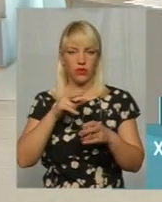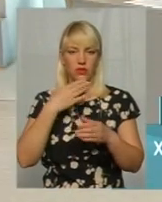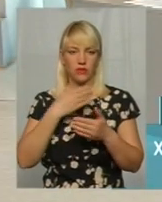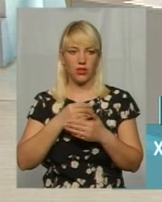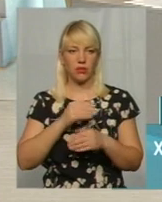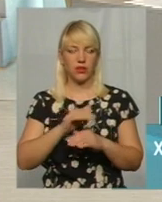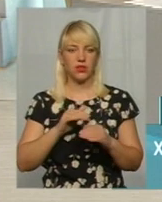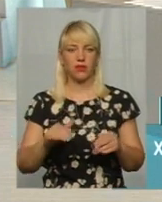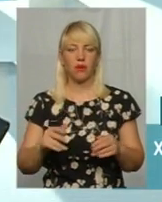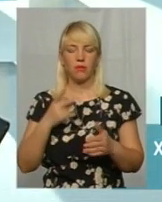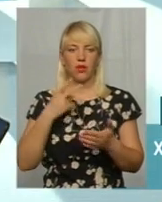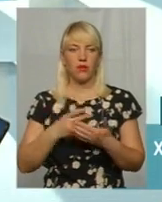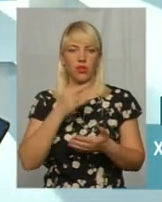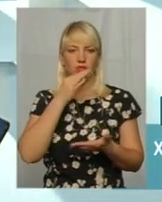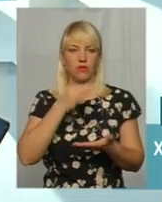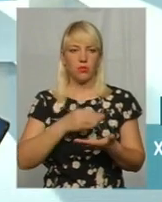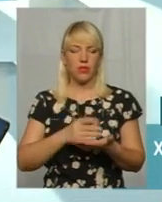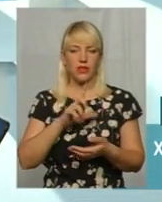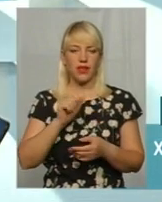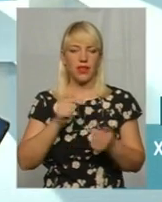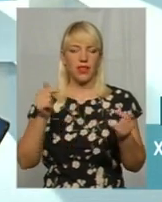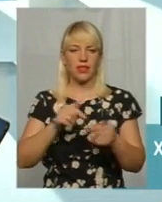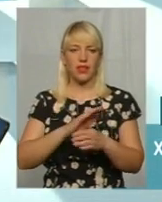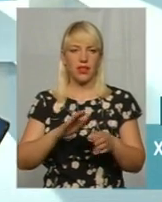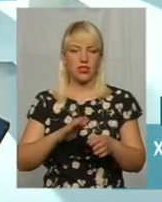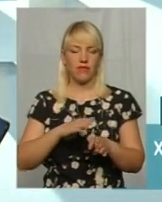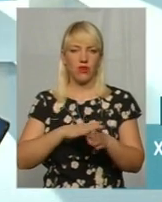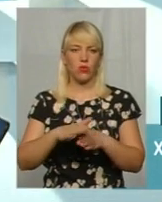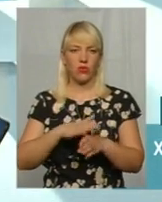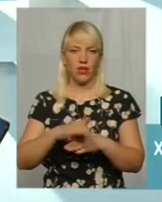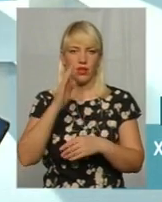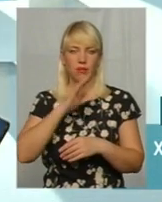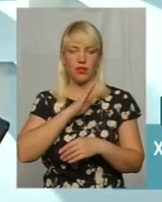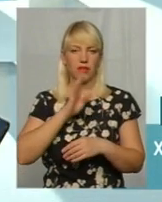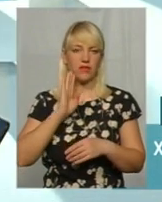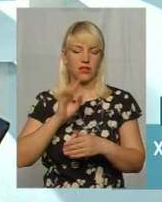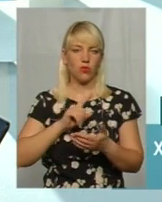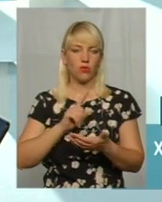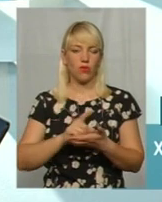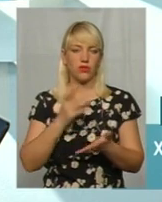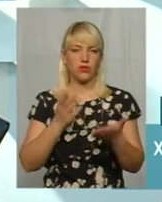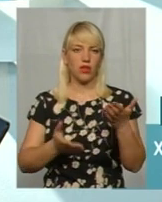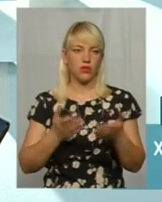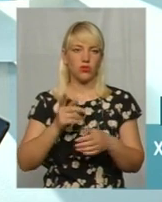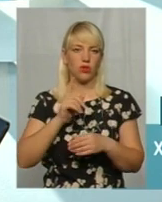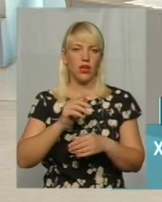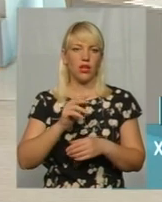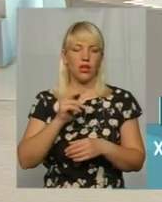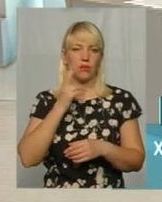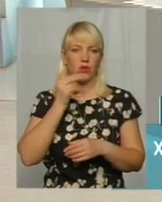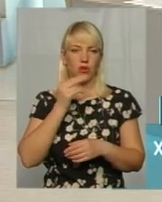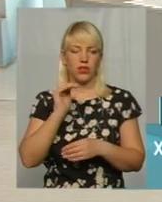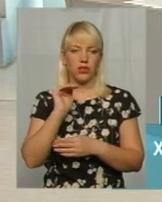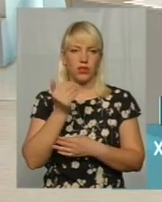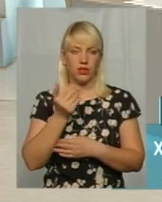нагадаю, що передбачена відповідальність за неналежне виконання батьківських обов'язків. Відповідно, якщо малолітню дитину без